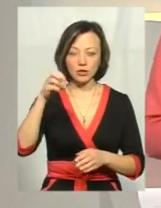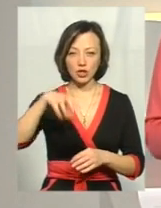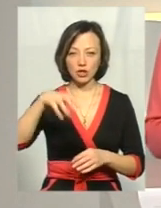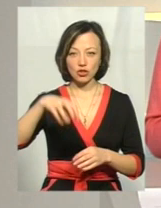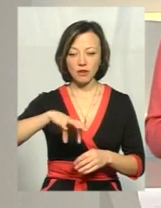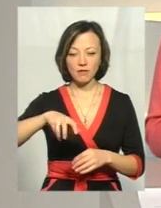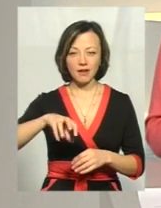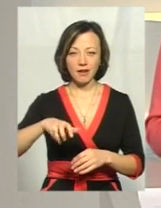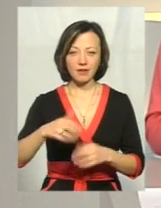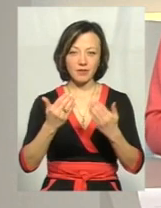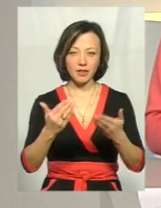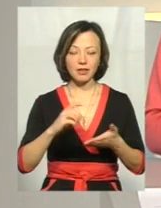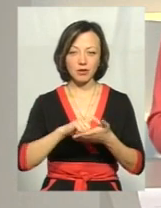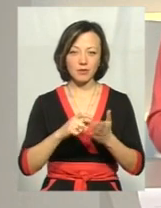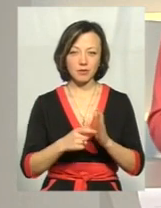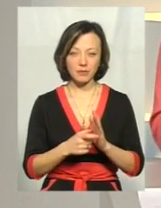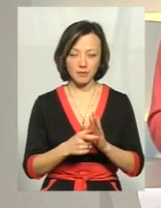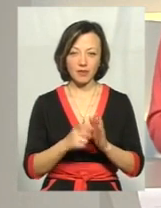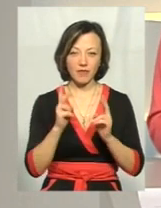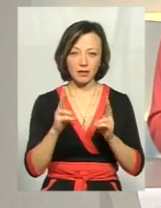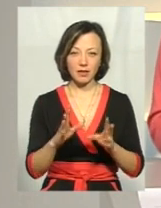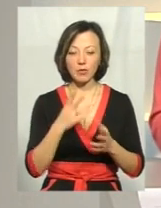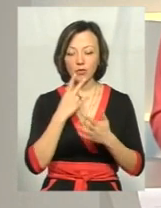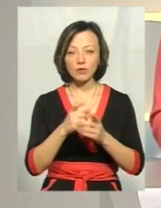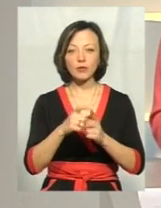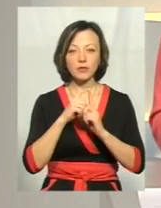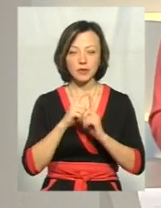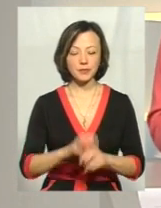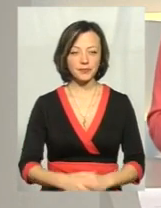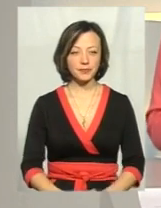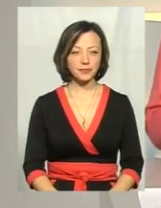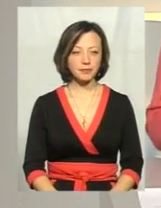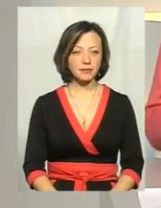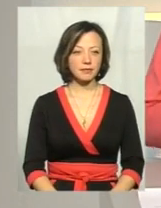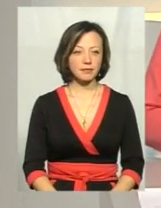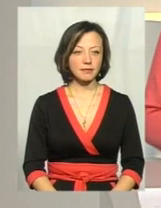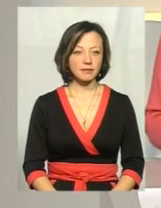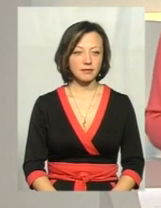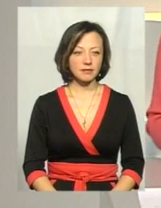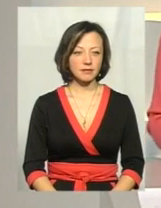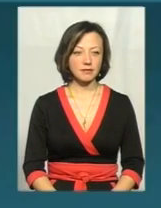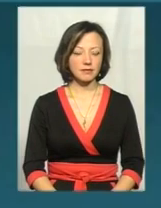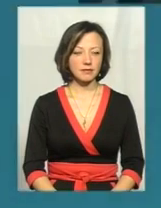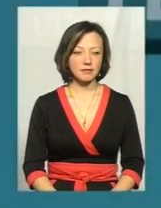в їхніх оселях з кранів. Давайте подивимося, що вони нам відповіли. Отож, прошу сюжет.